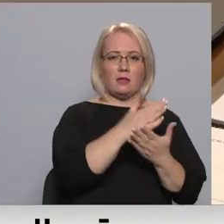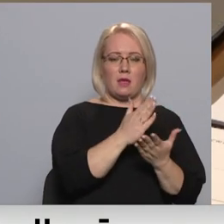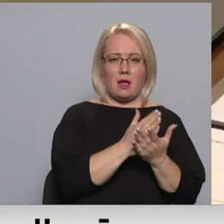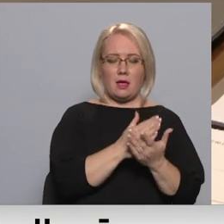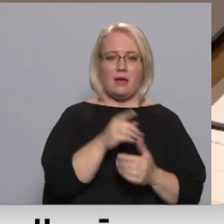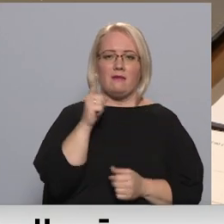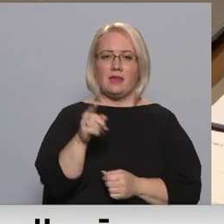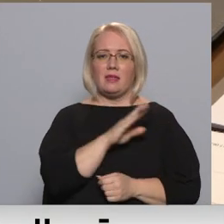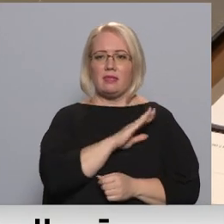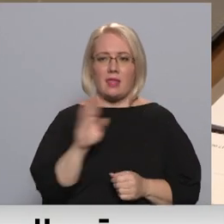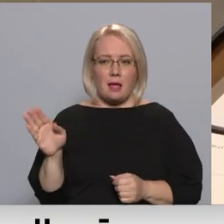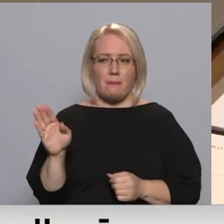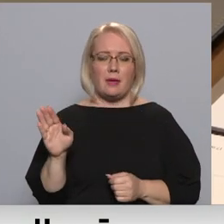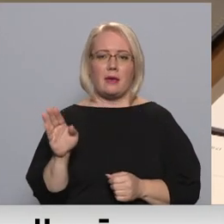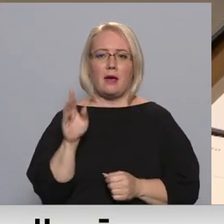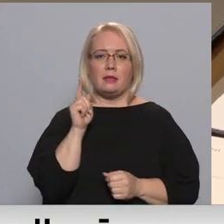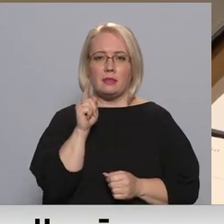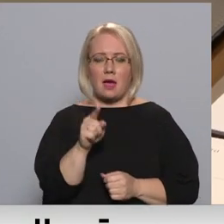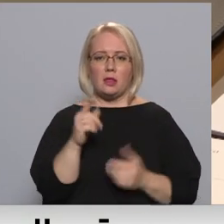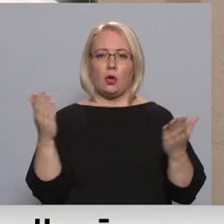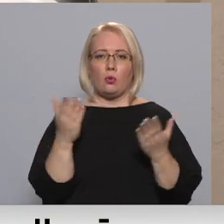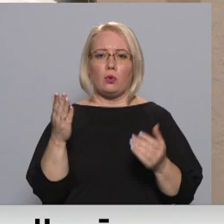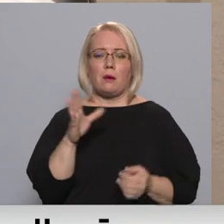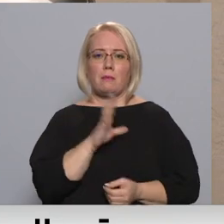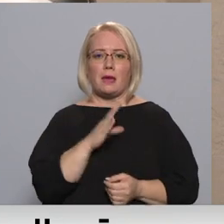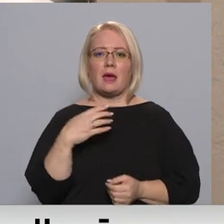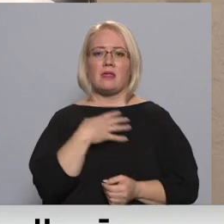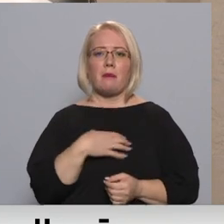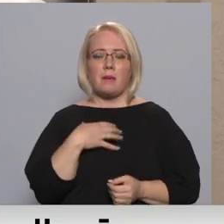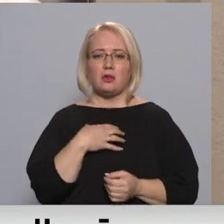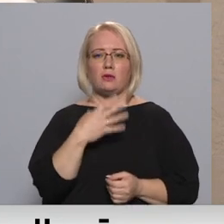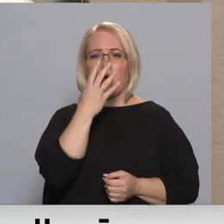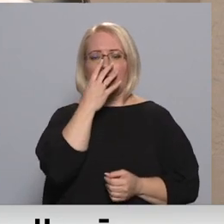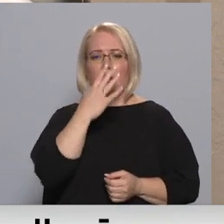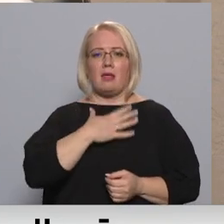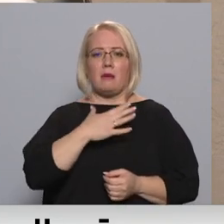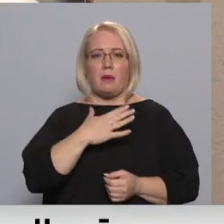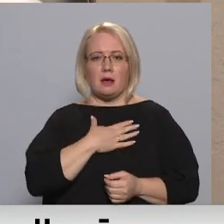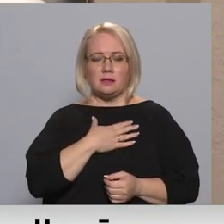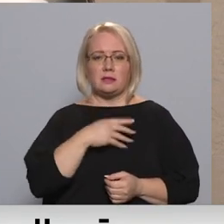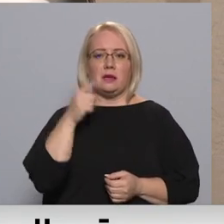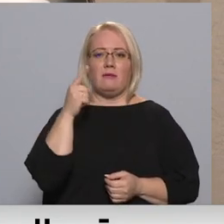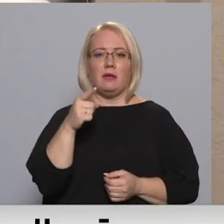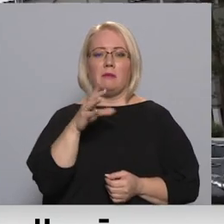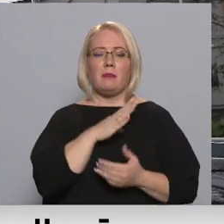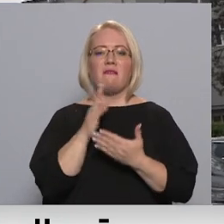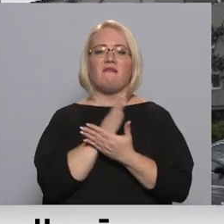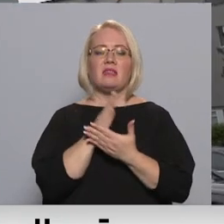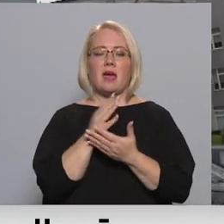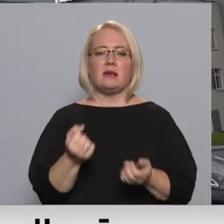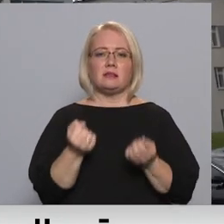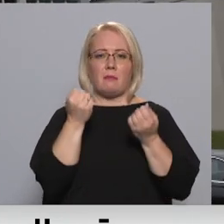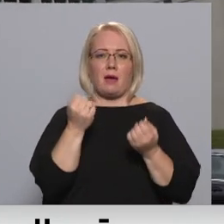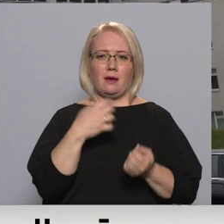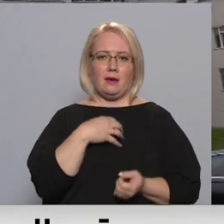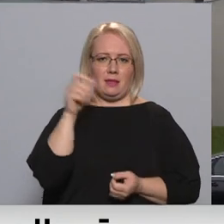Viņi nebija tādi, kuram bija nepieciešama reanimācija. Viņi vidi smagi bija. Lai gan